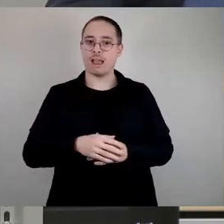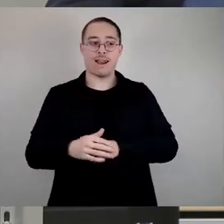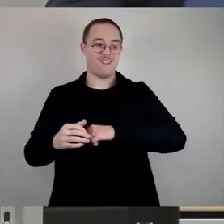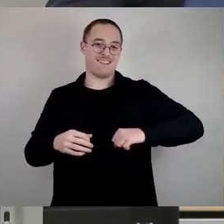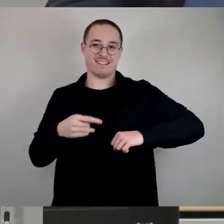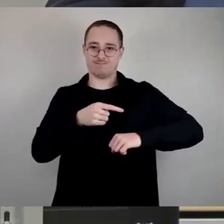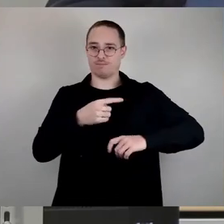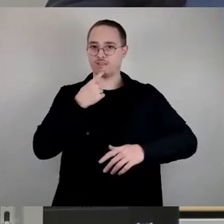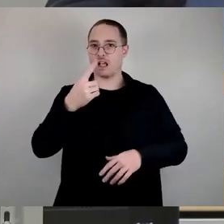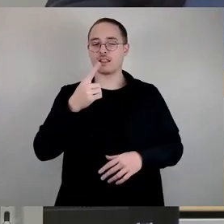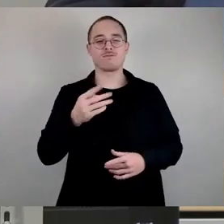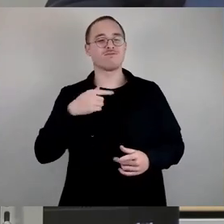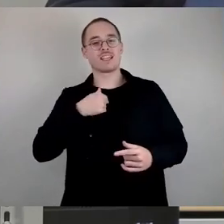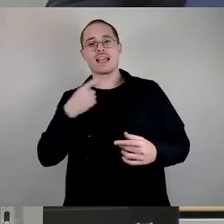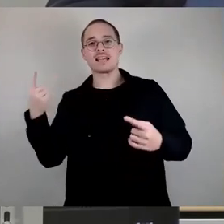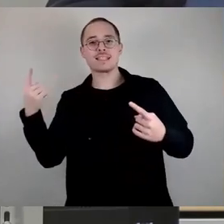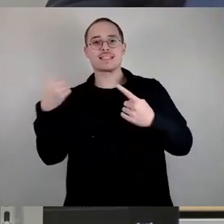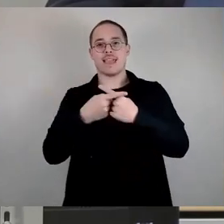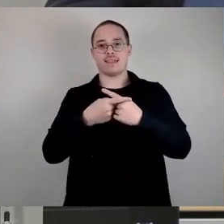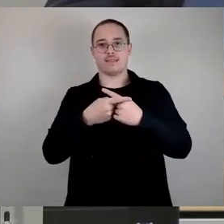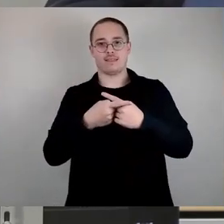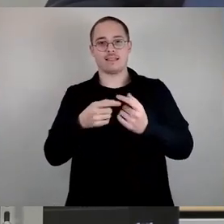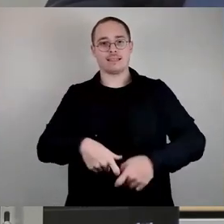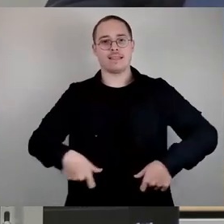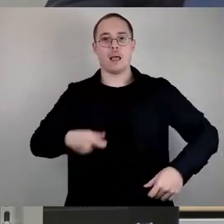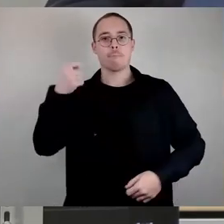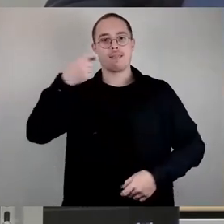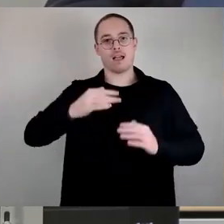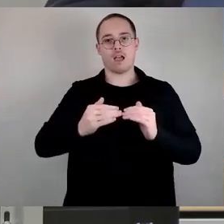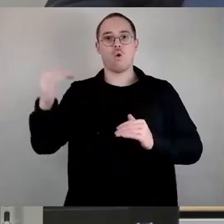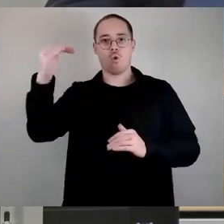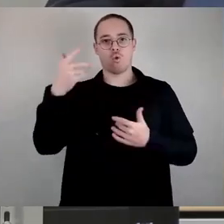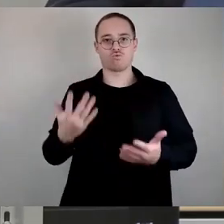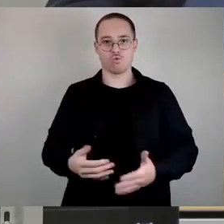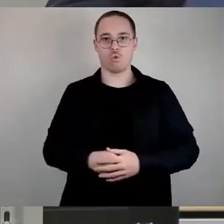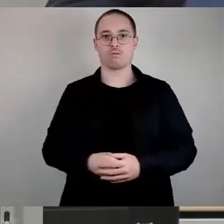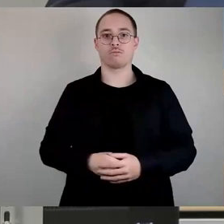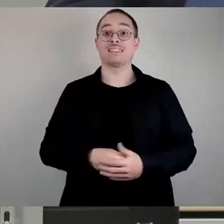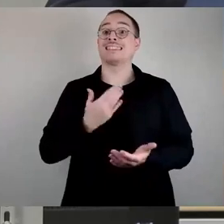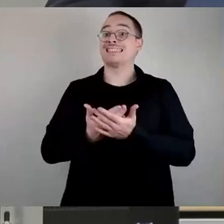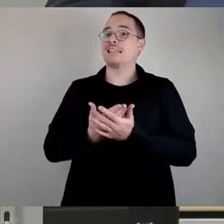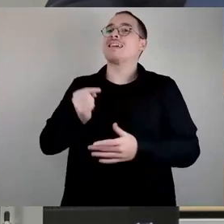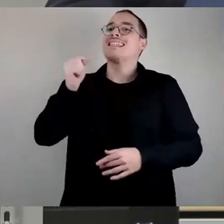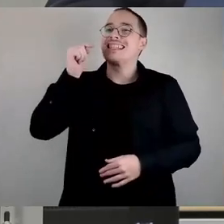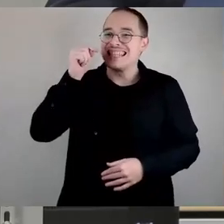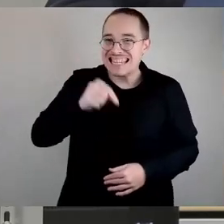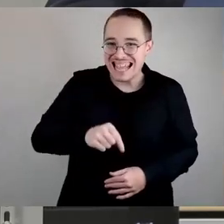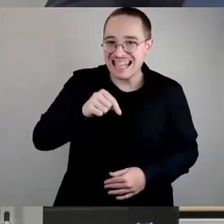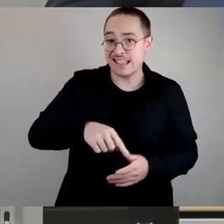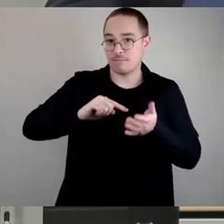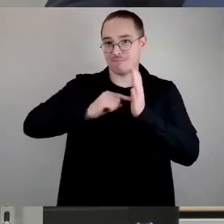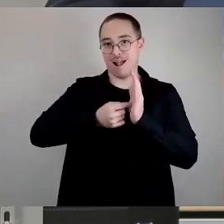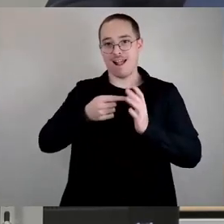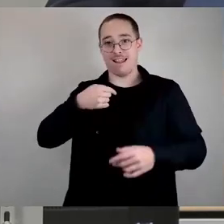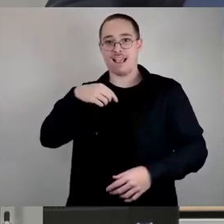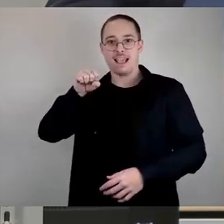der Kita-Beiträge in dieser Wahlperiode, werden wir der SPD diesmal zustimmen und ihr ein bisschen helfen aus dieser Patsche, in die sie sich